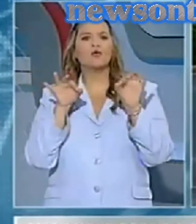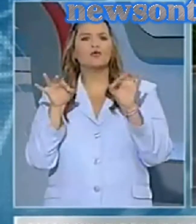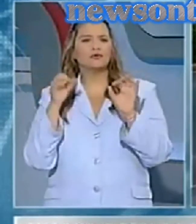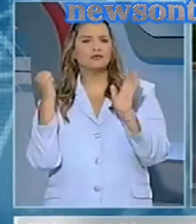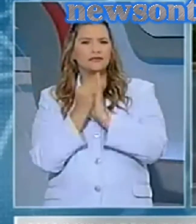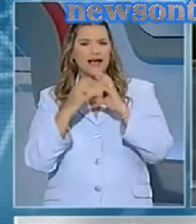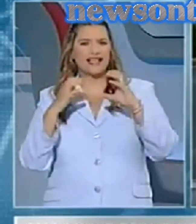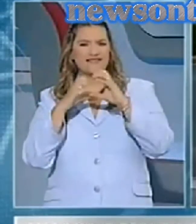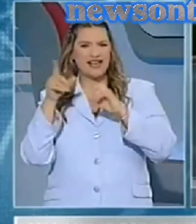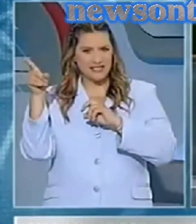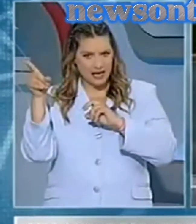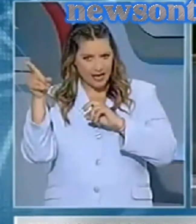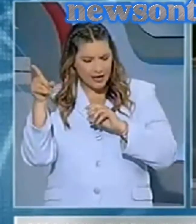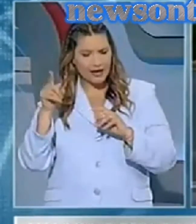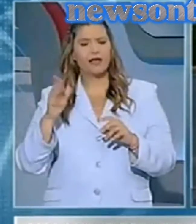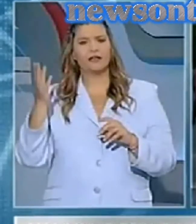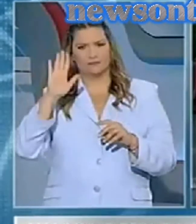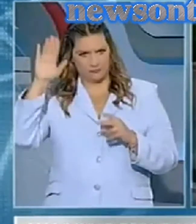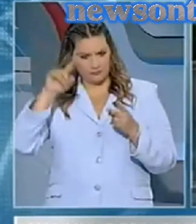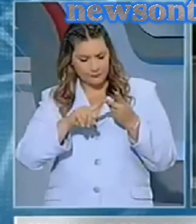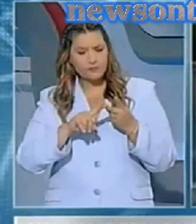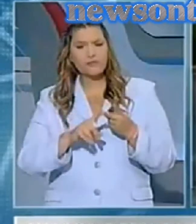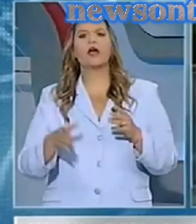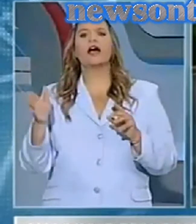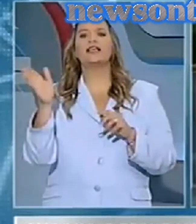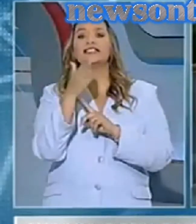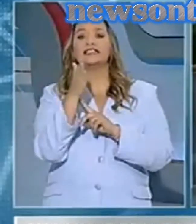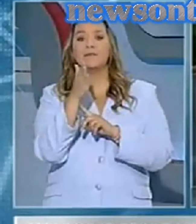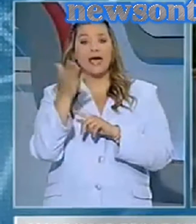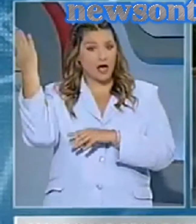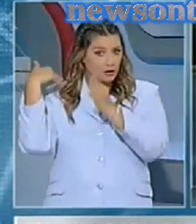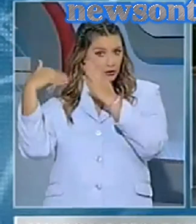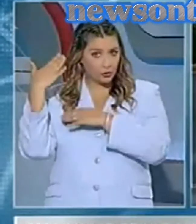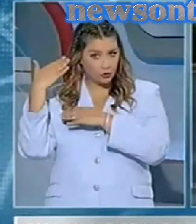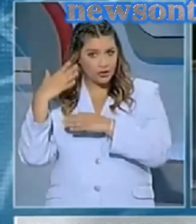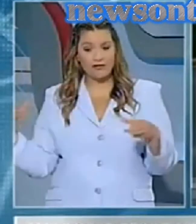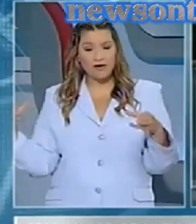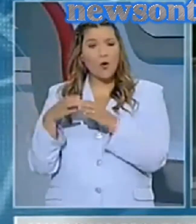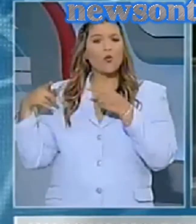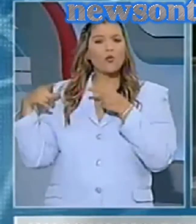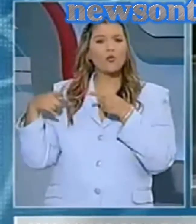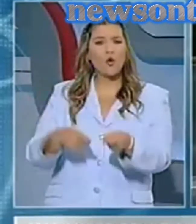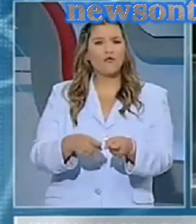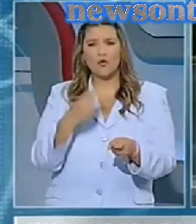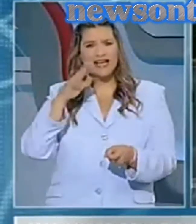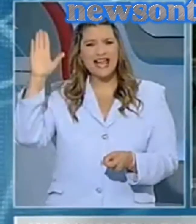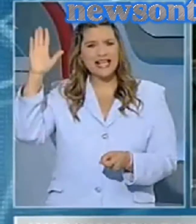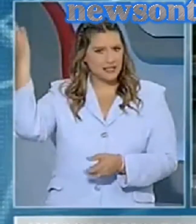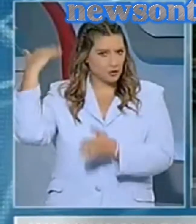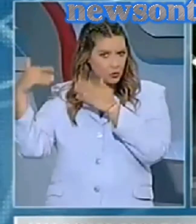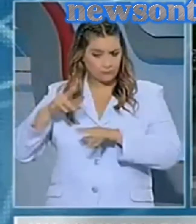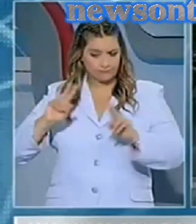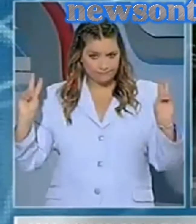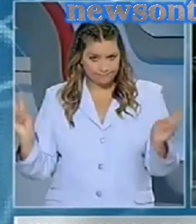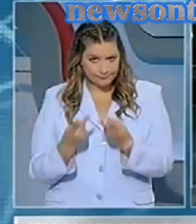αρκετές σημαίες με τη Σβάστηγκα, αλλά και μία σημαία των Εσές, των δολοφονικών ταγμάτων, δηλαδή των Ναζί.